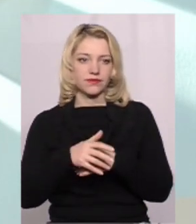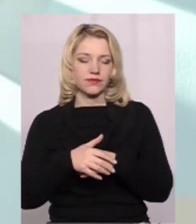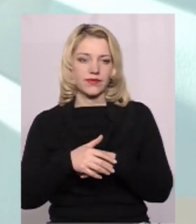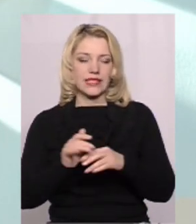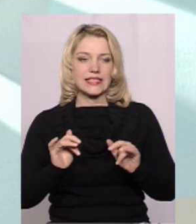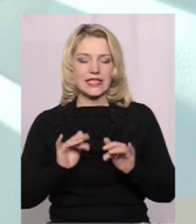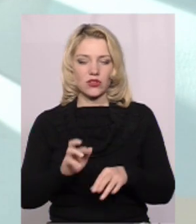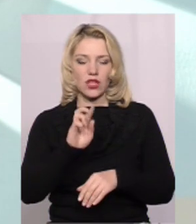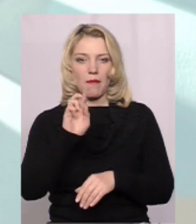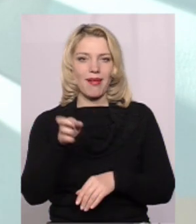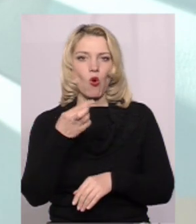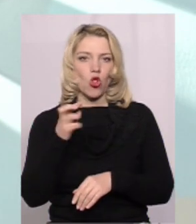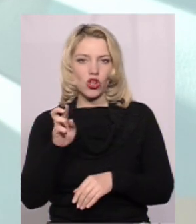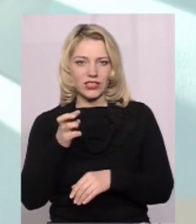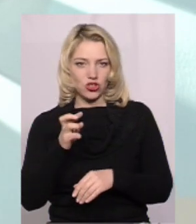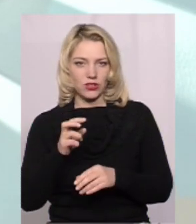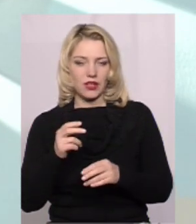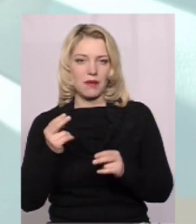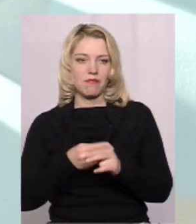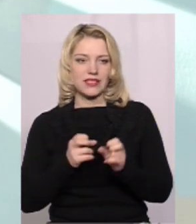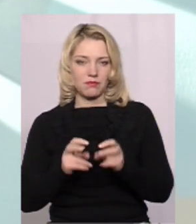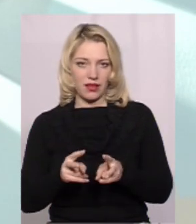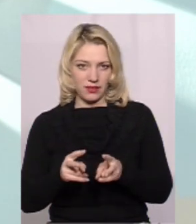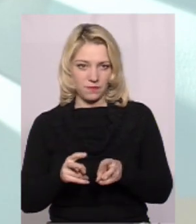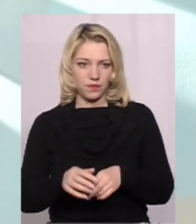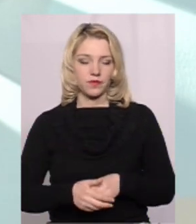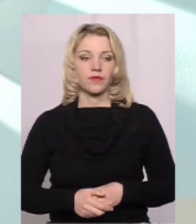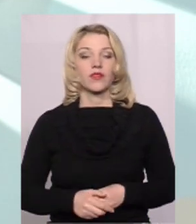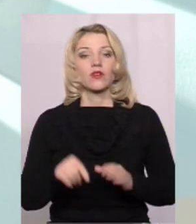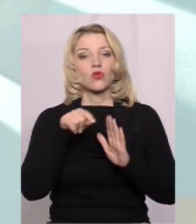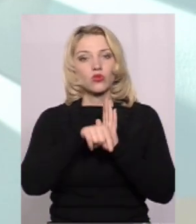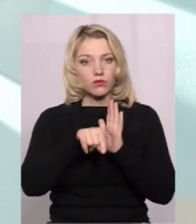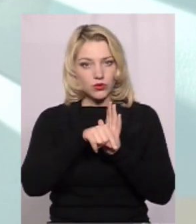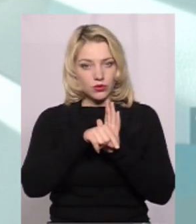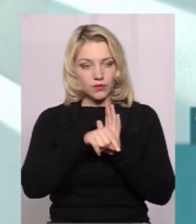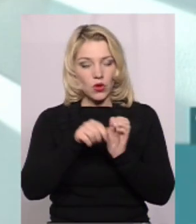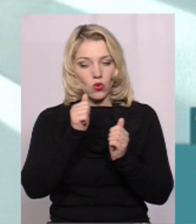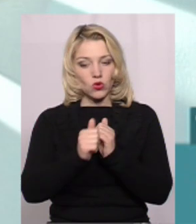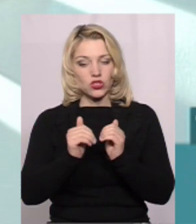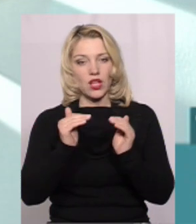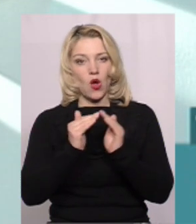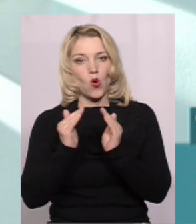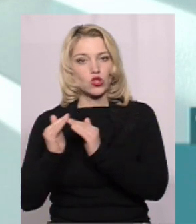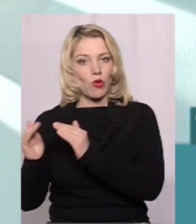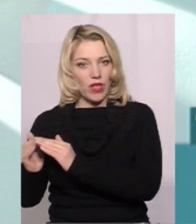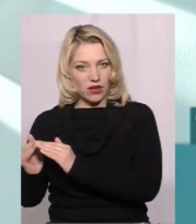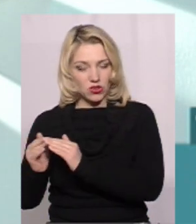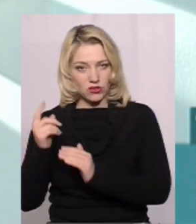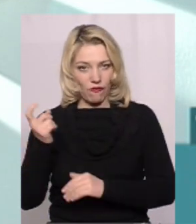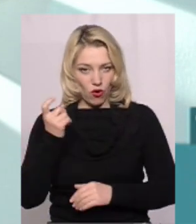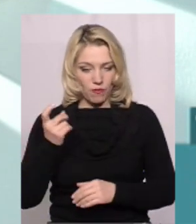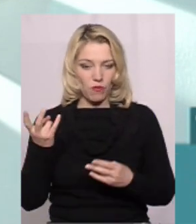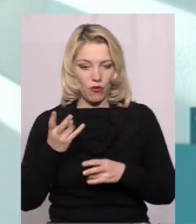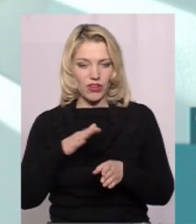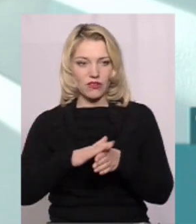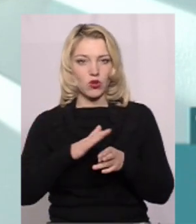біологічної безпеки або вимоги щодо біологічної безпеки Тобто кожне господарство має виконувати певний